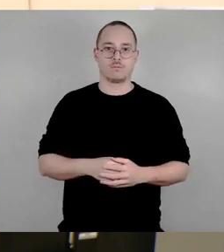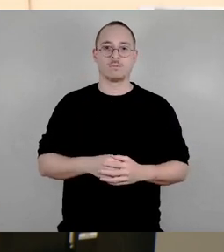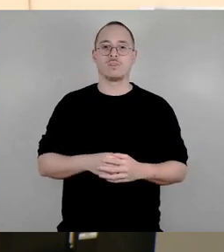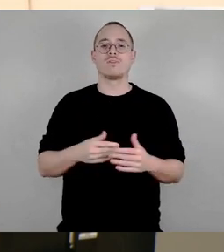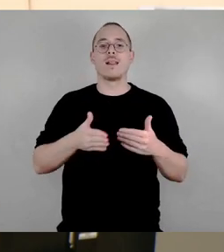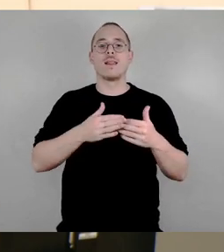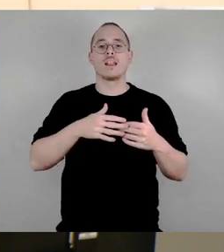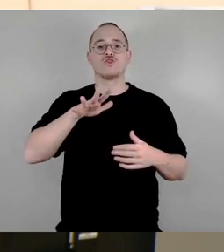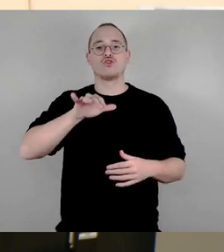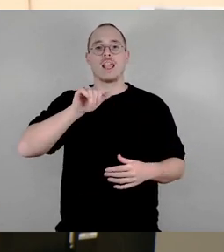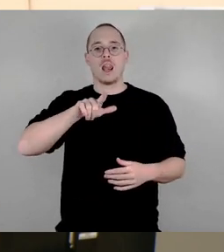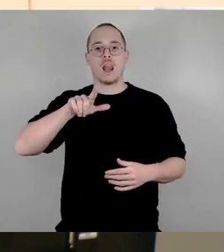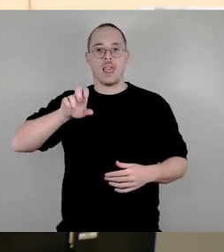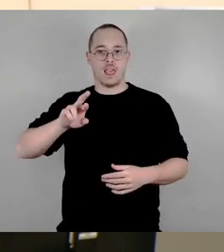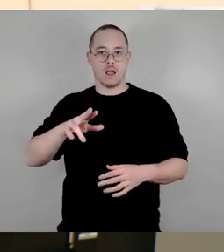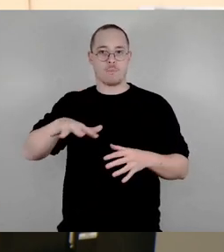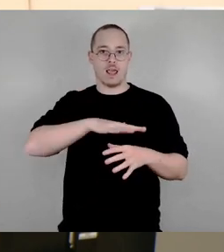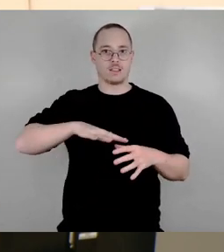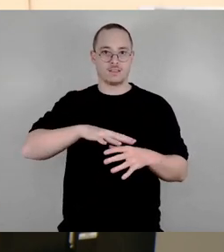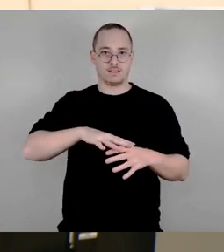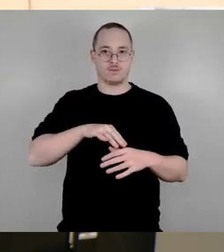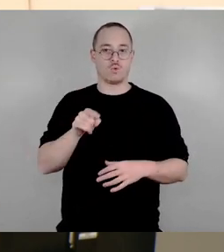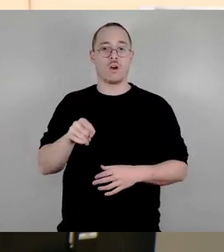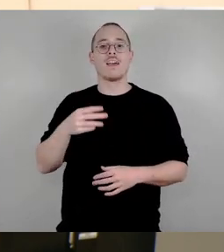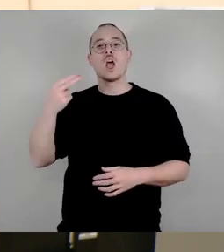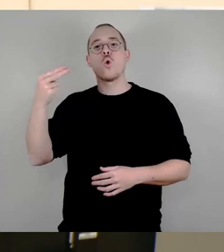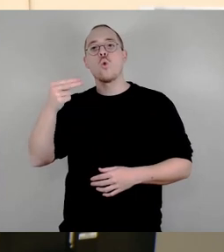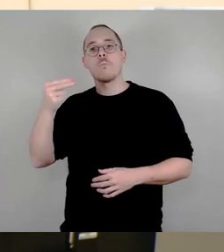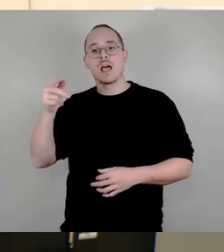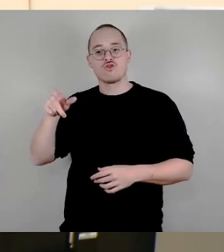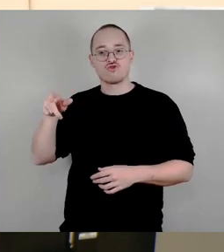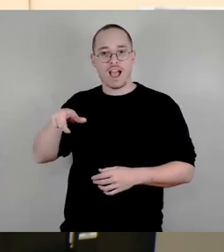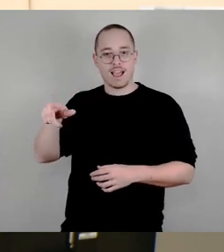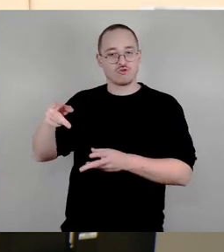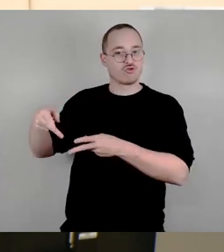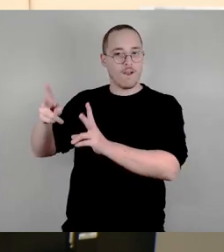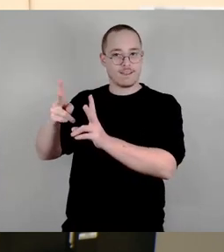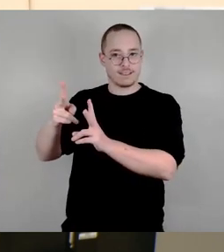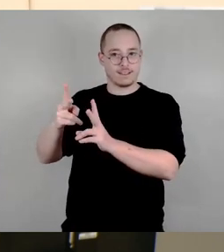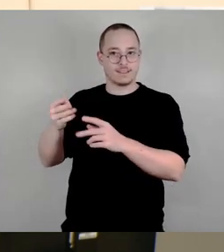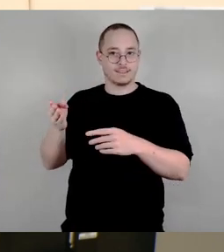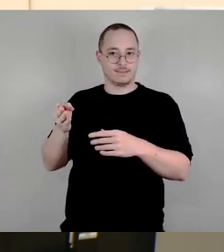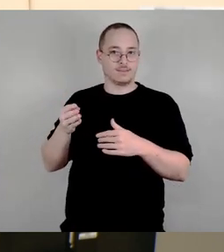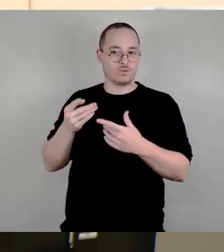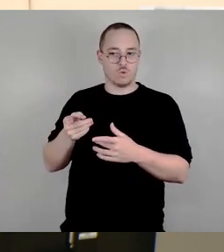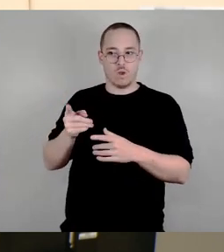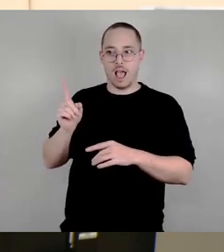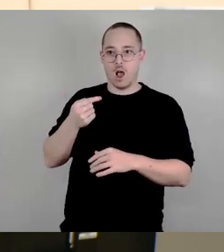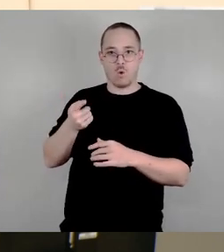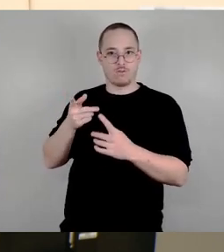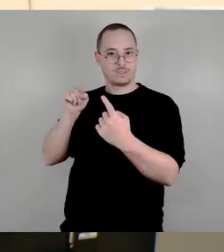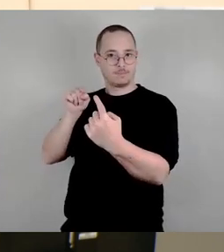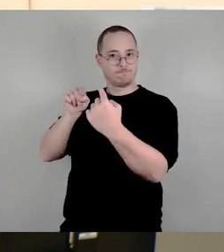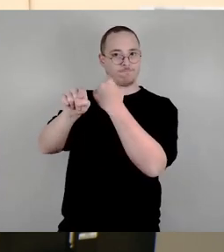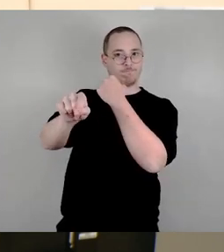seitdem die Hüblerstraße zwischen Berggartenstraße und Schillerplatz für Radler auch entgegen der Einbahnstraße befahrbar ist. Wir sehen